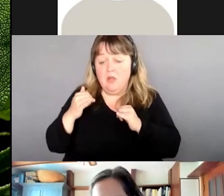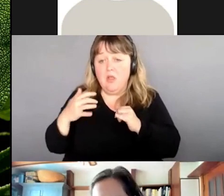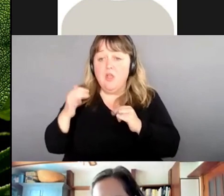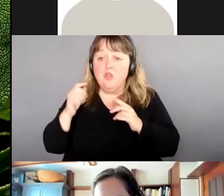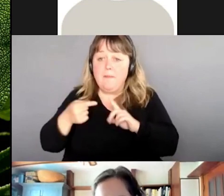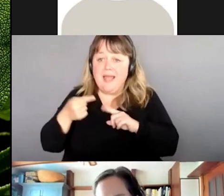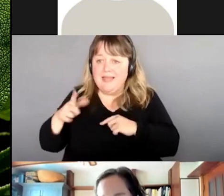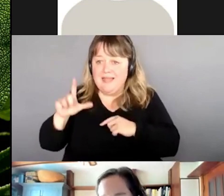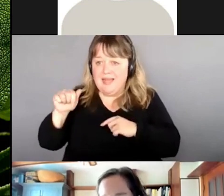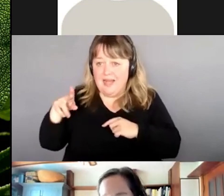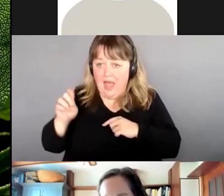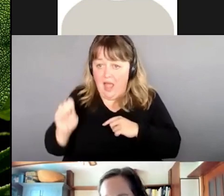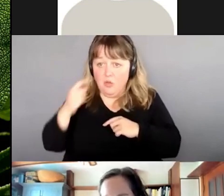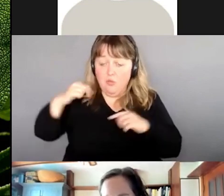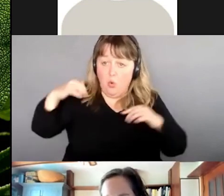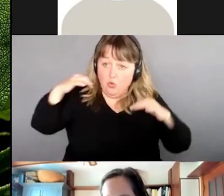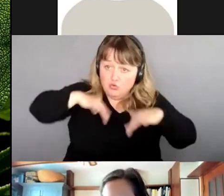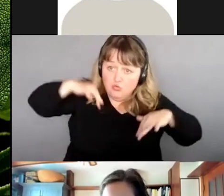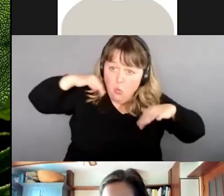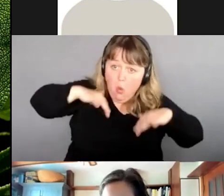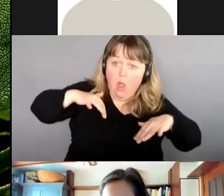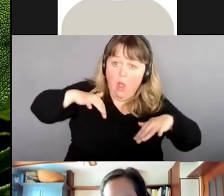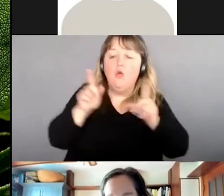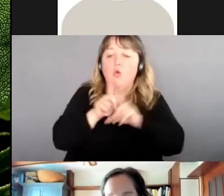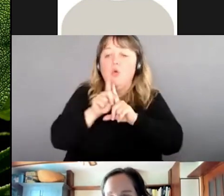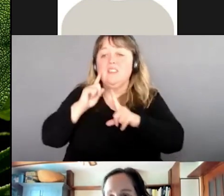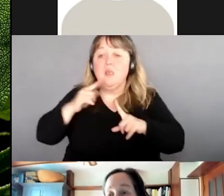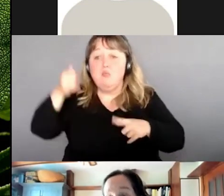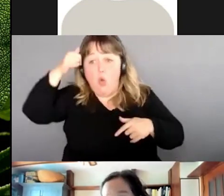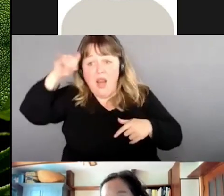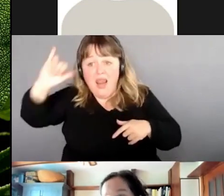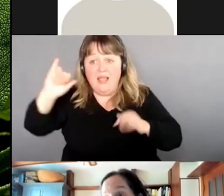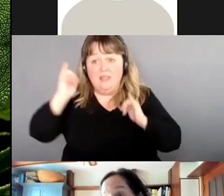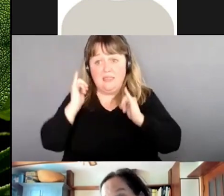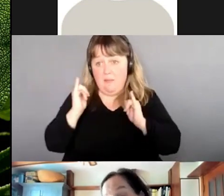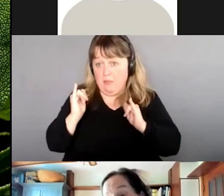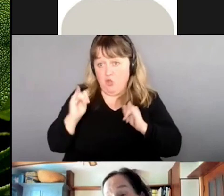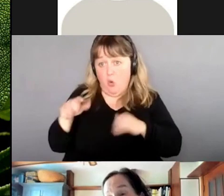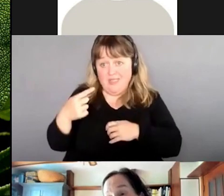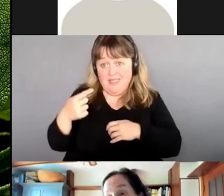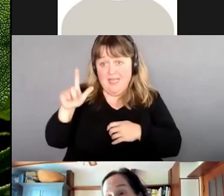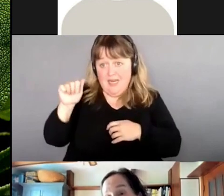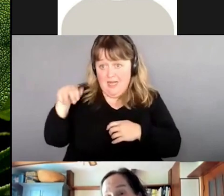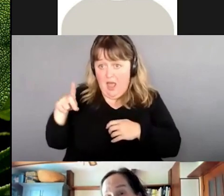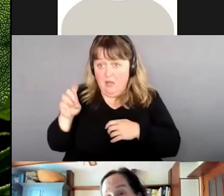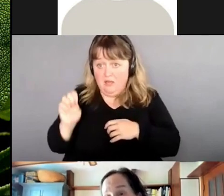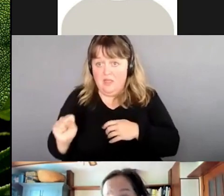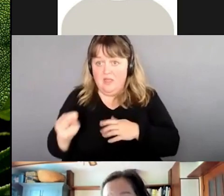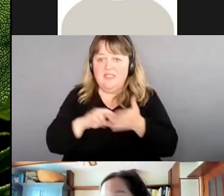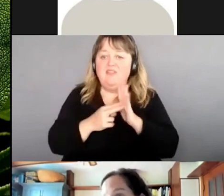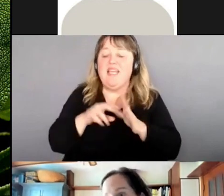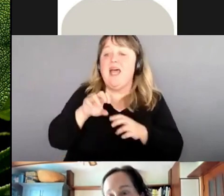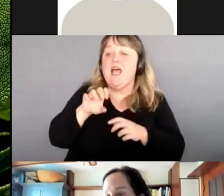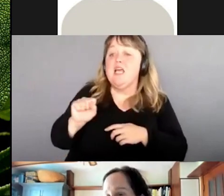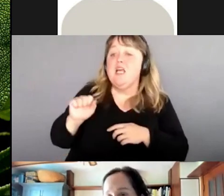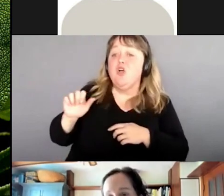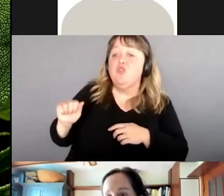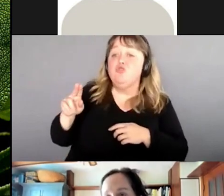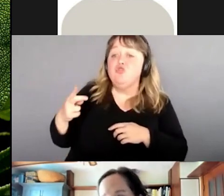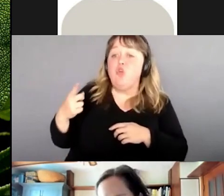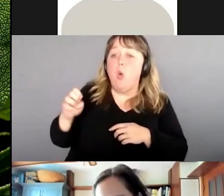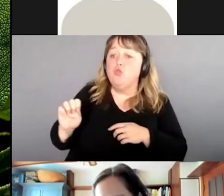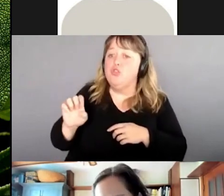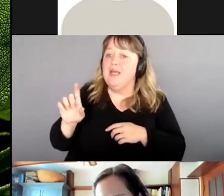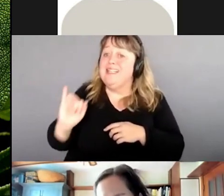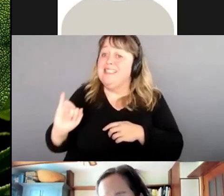les glandes pour produire le lait ont la même origine et donc, la sauge il ne faut pas la prendre si